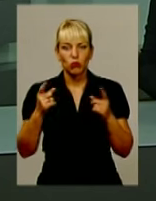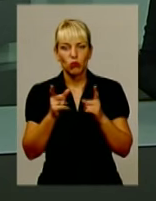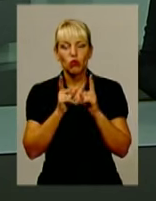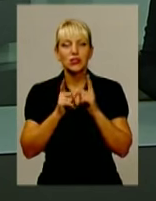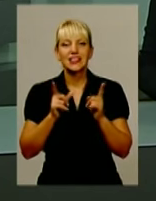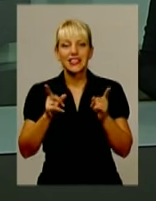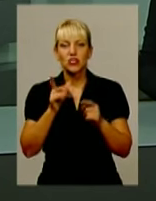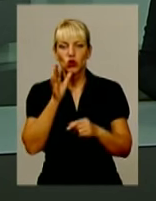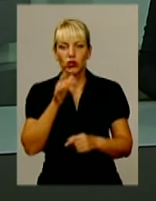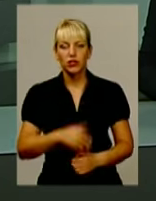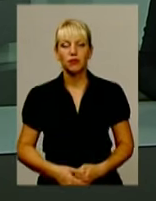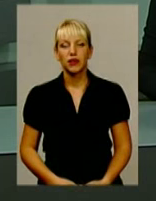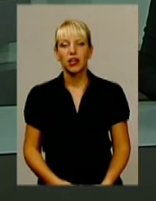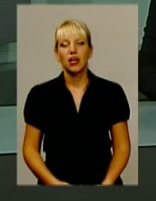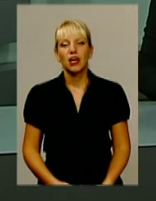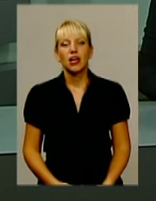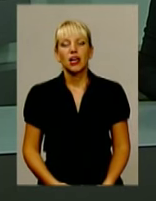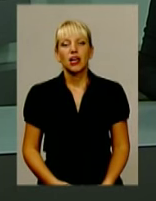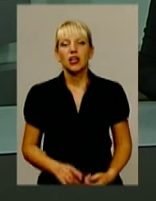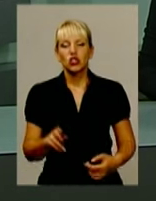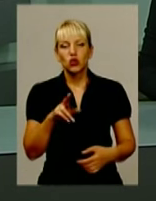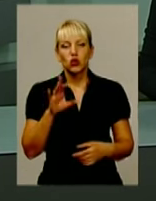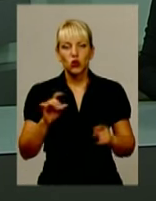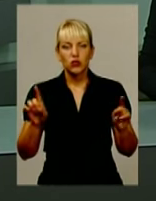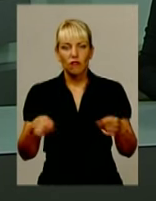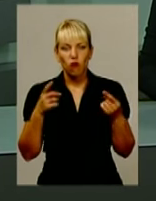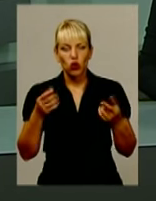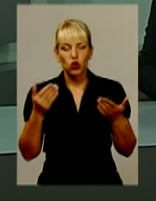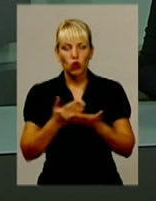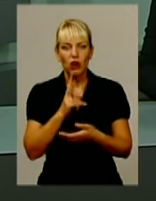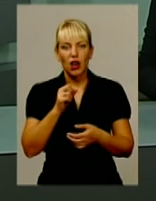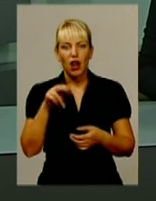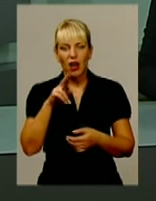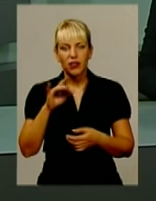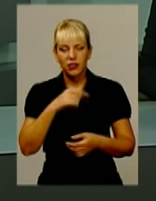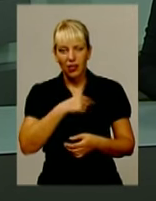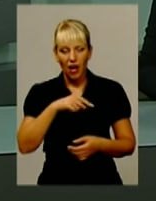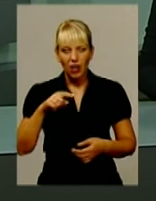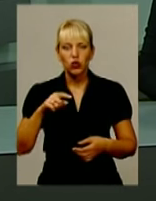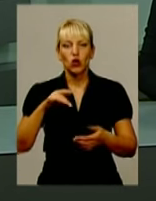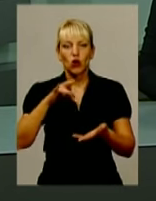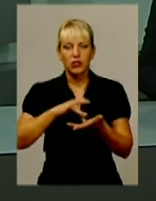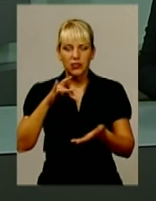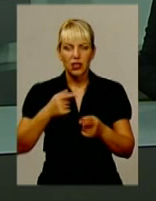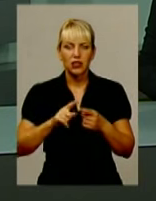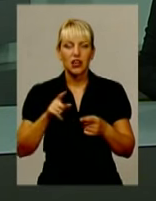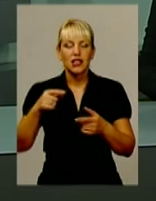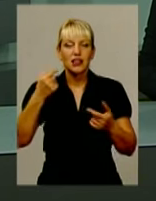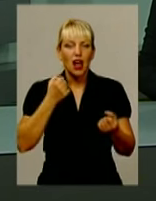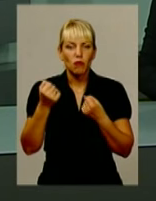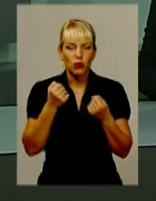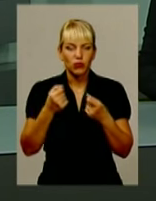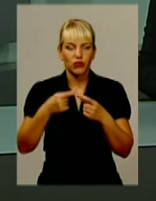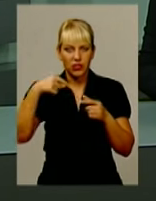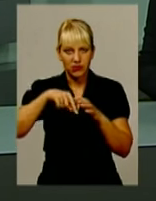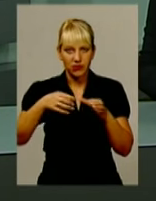Пристрасті навколо створення в області кардіоцентру вирують, проте соціальна напруга в колективі обласного кардіо-диспансеру потрохи